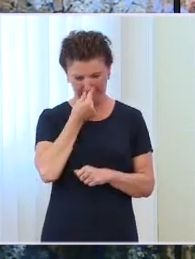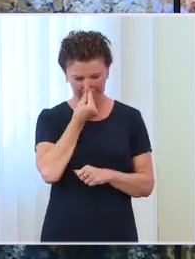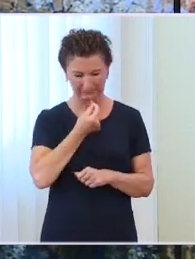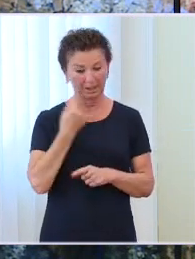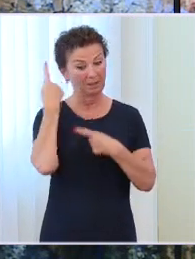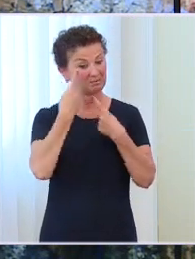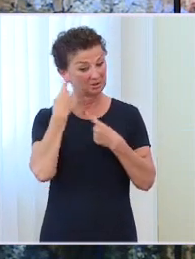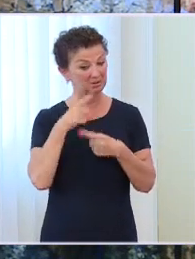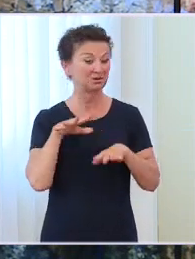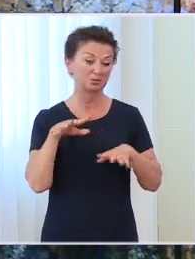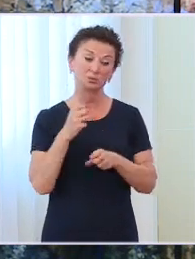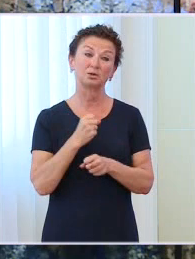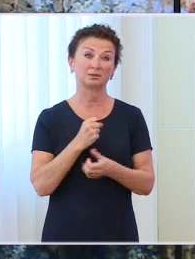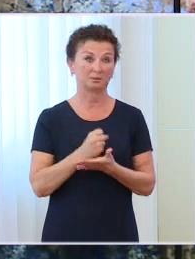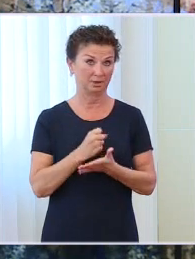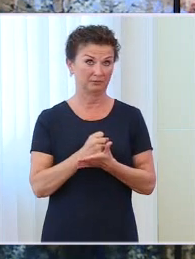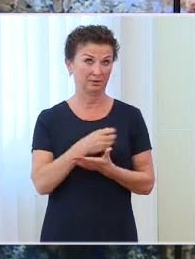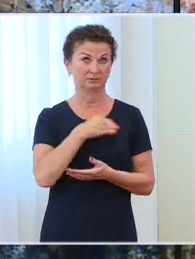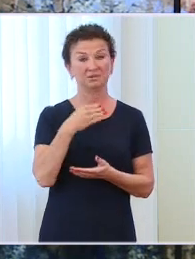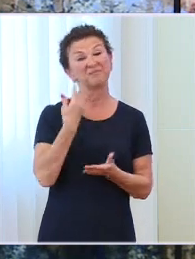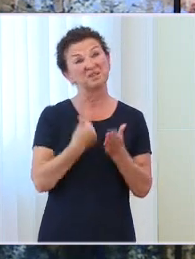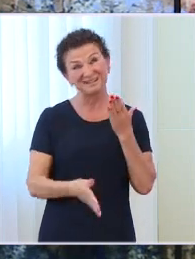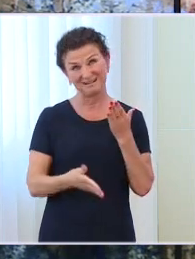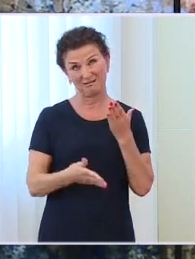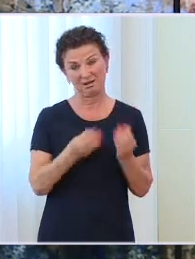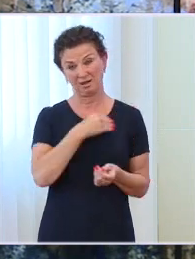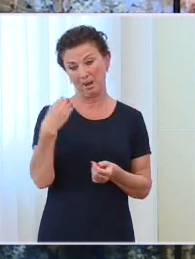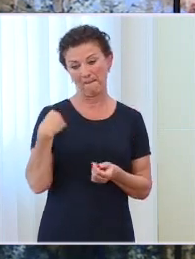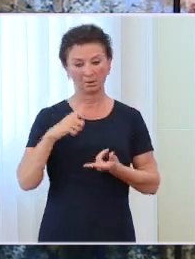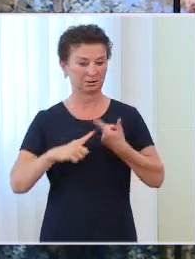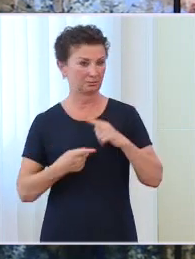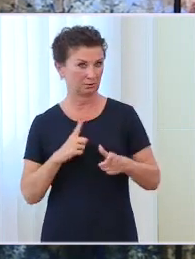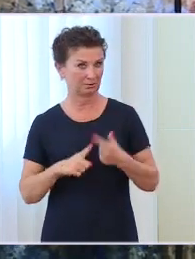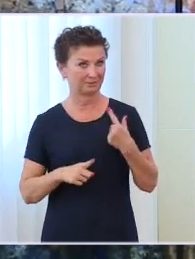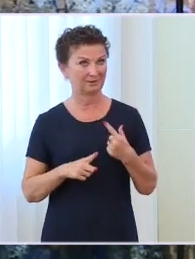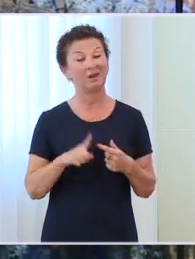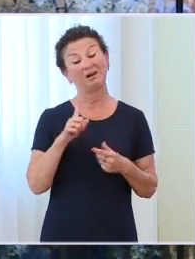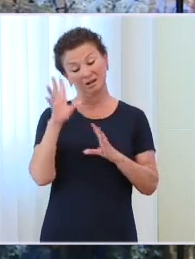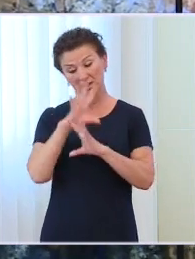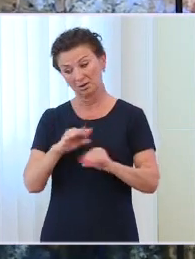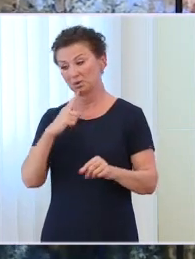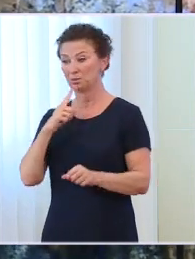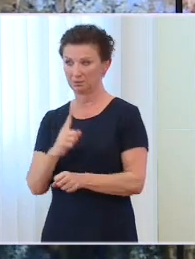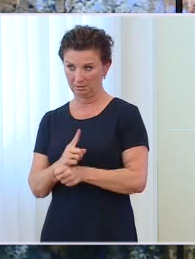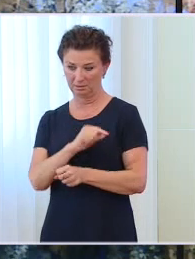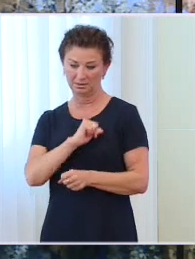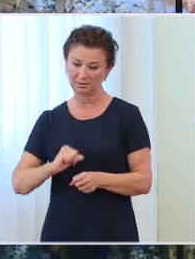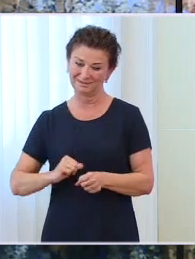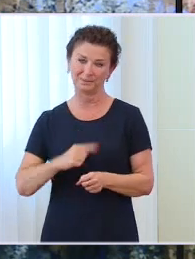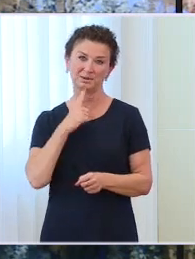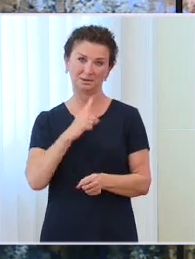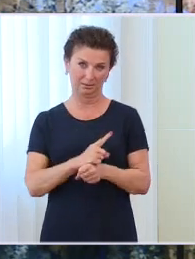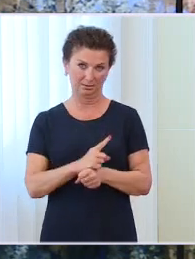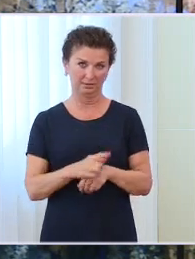polskiej polityki. Ale szanuję jego decyzję. Sam wybrał, sam zdecydował i ja